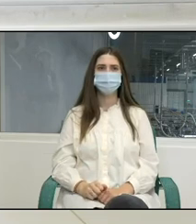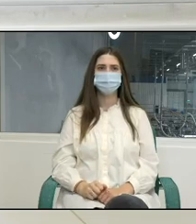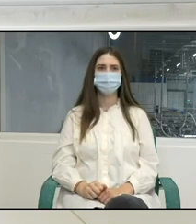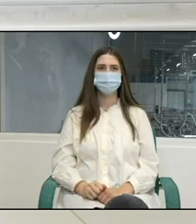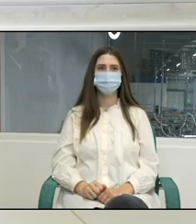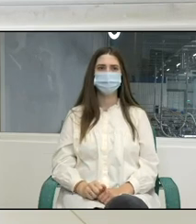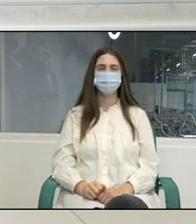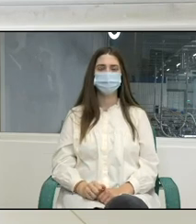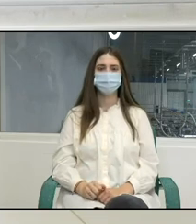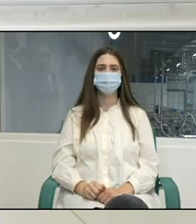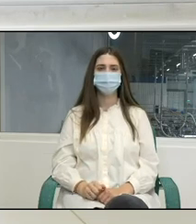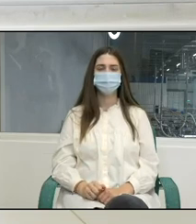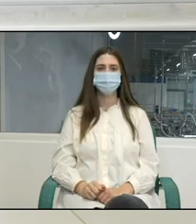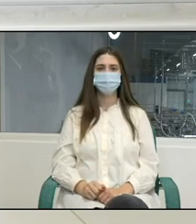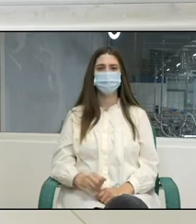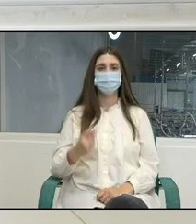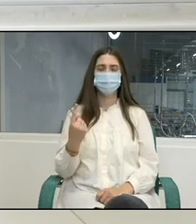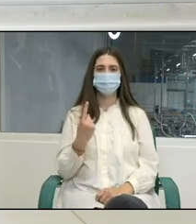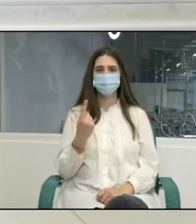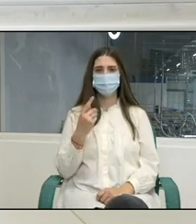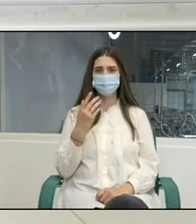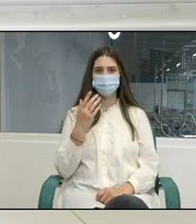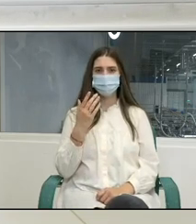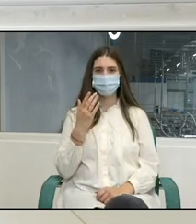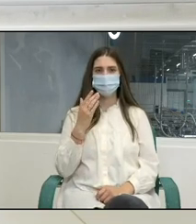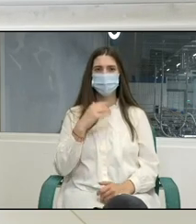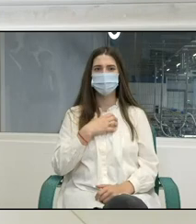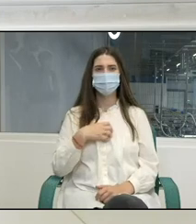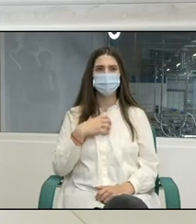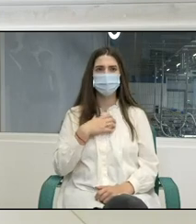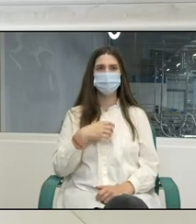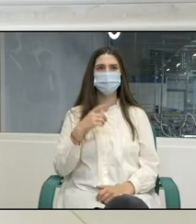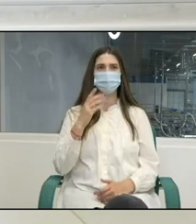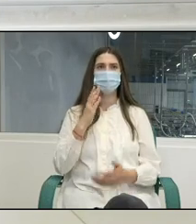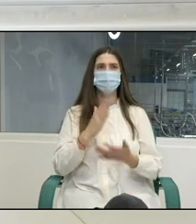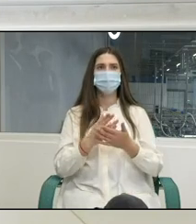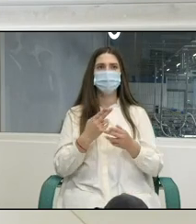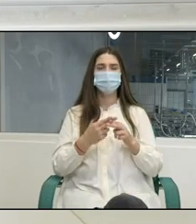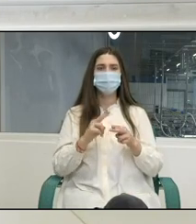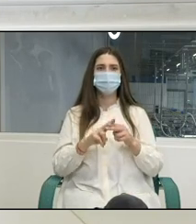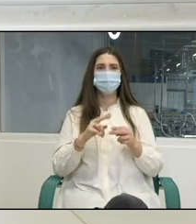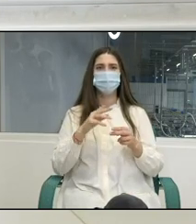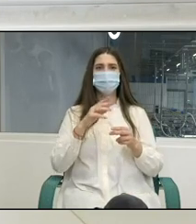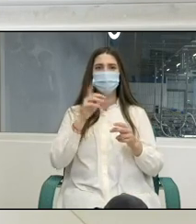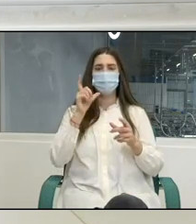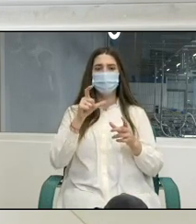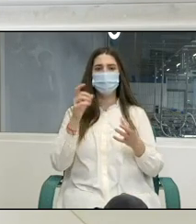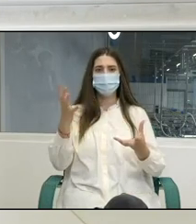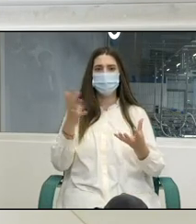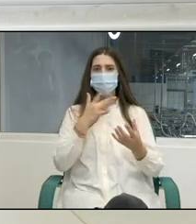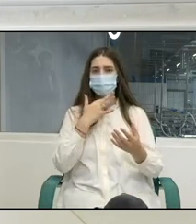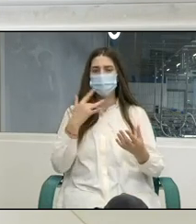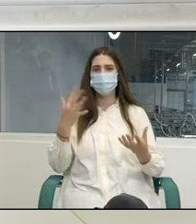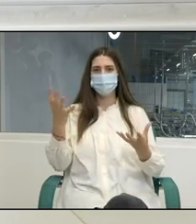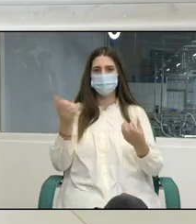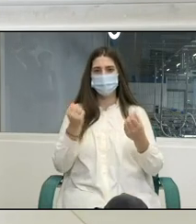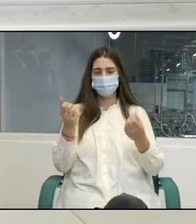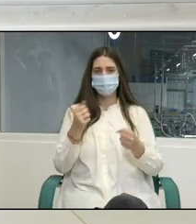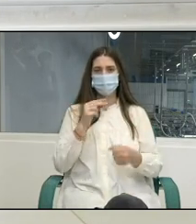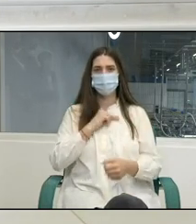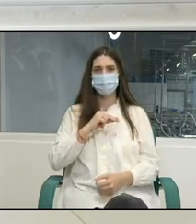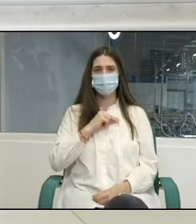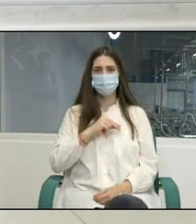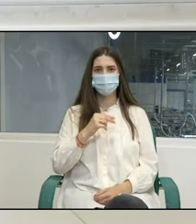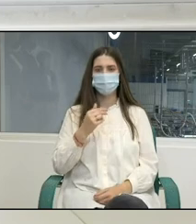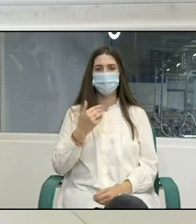obiectivele acestui program de țară este capacitarea Inspectoratului de Stat al Muncii și noi deja am făcut ca și țară